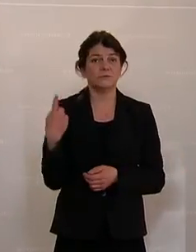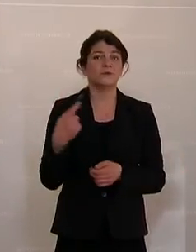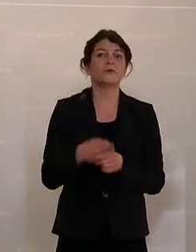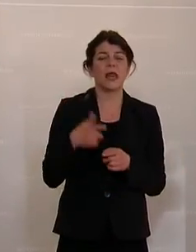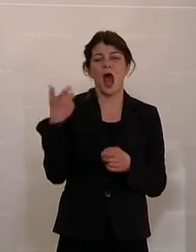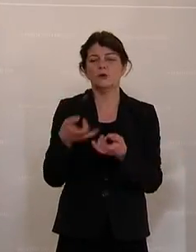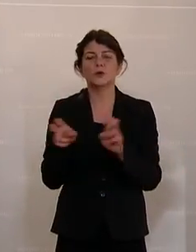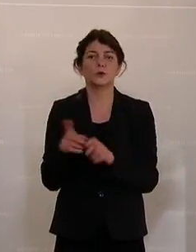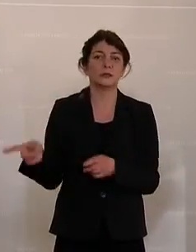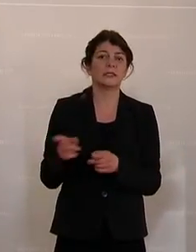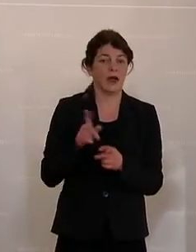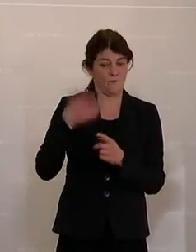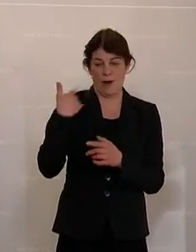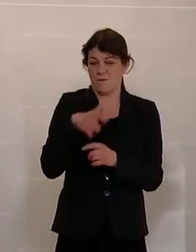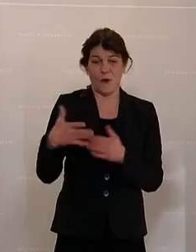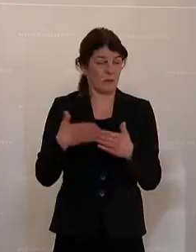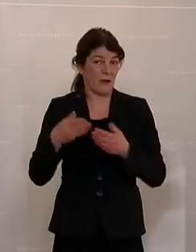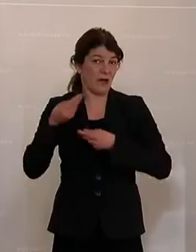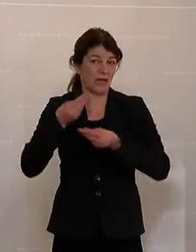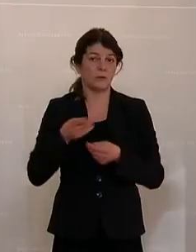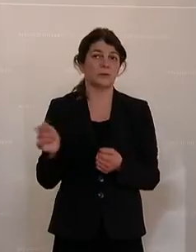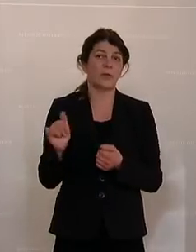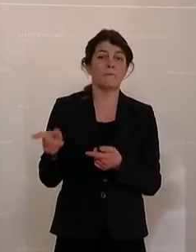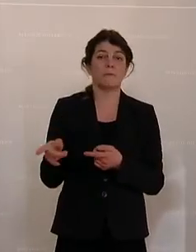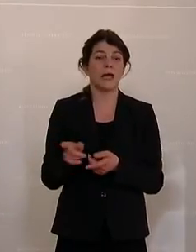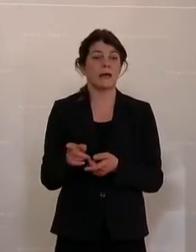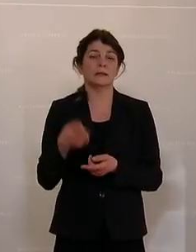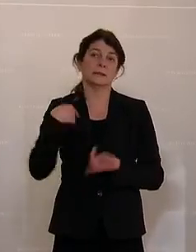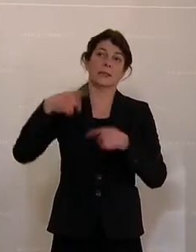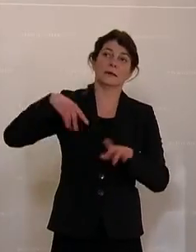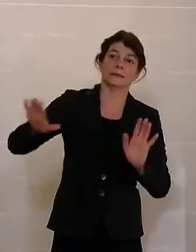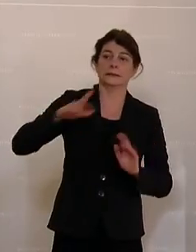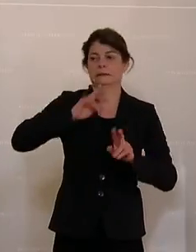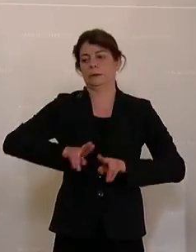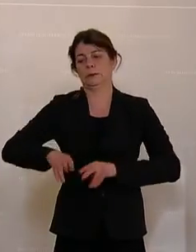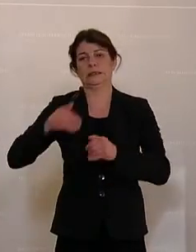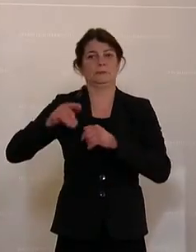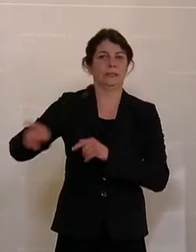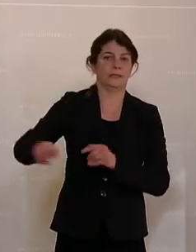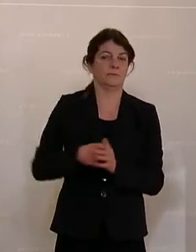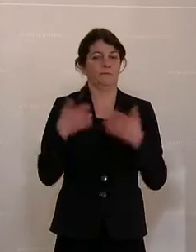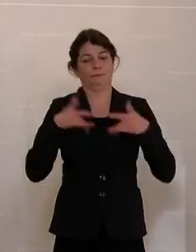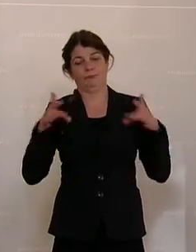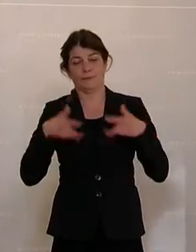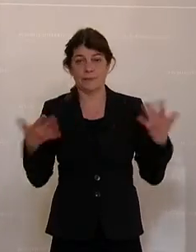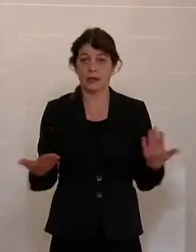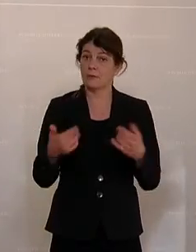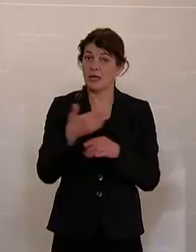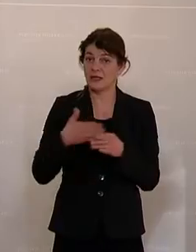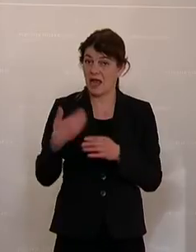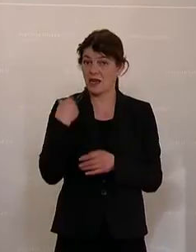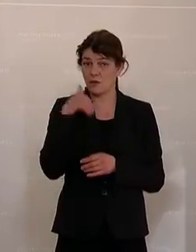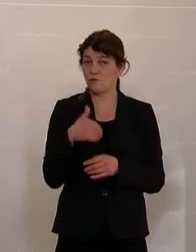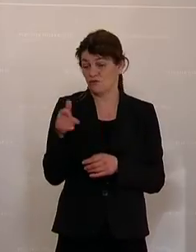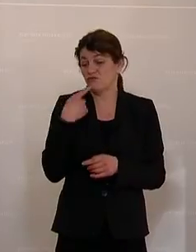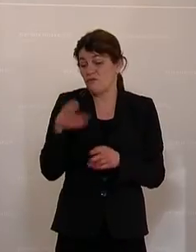Ausschüssen, auch vorgebrochen bei den Verhandlungen, immer an die Justiz aus, an die Justizministerin. Zum Teil muss ich Ihnen da